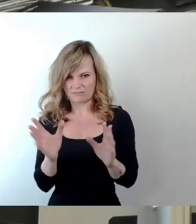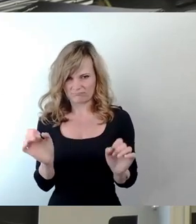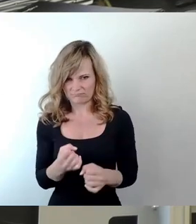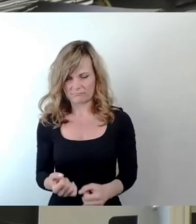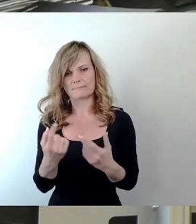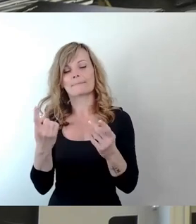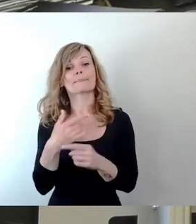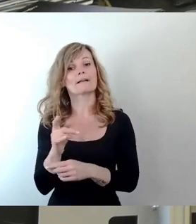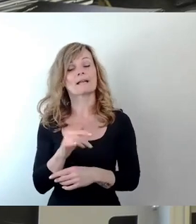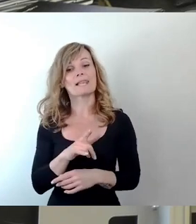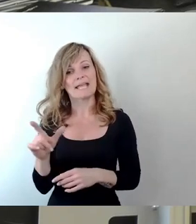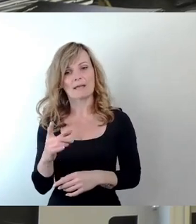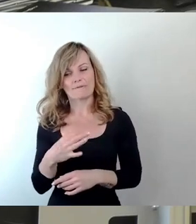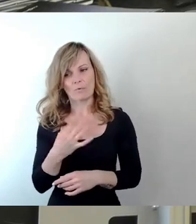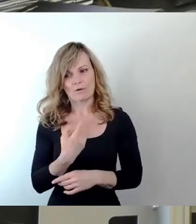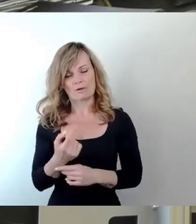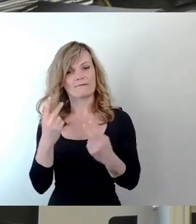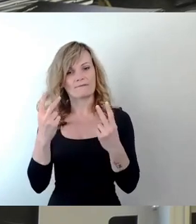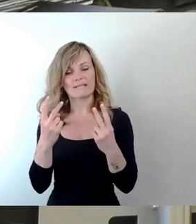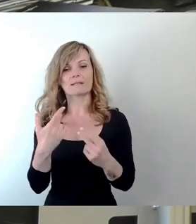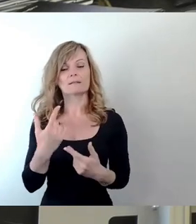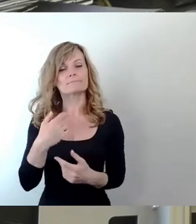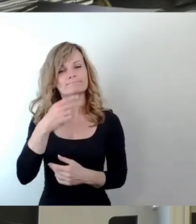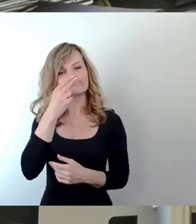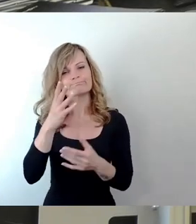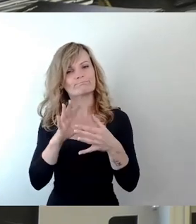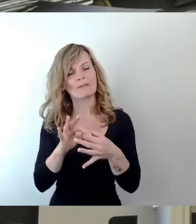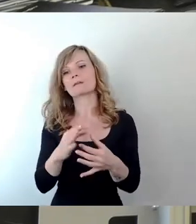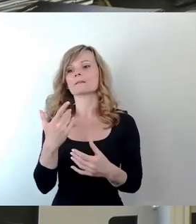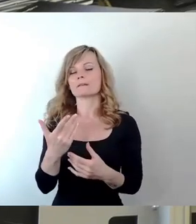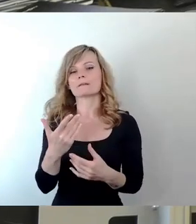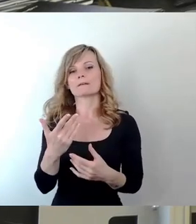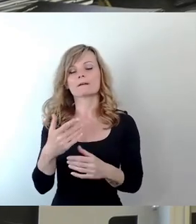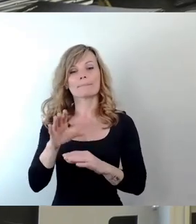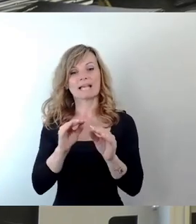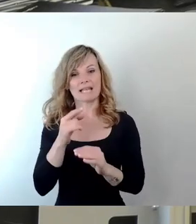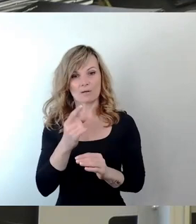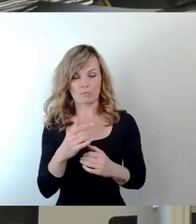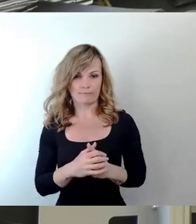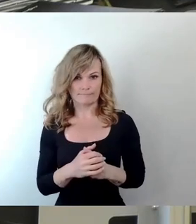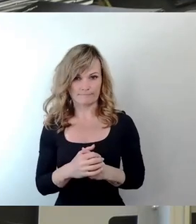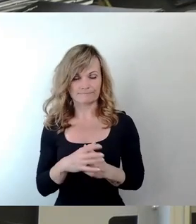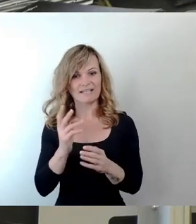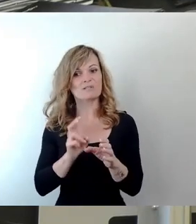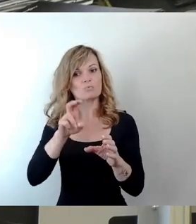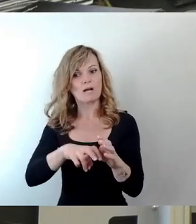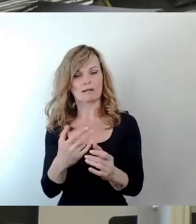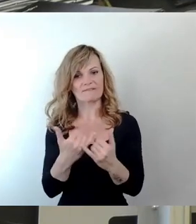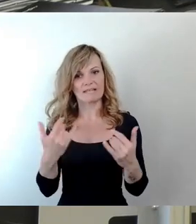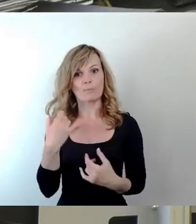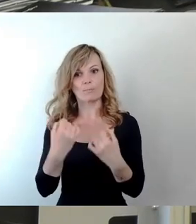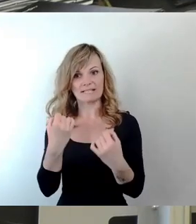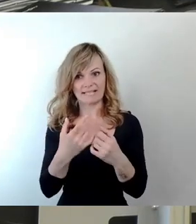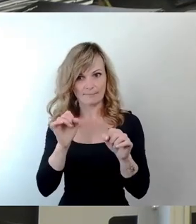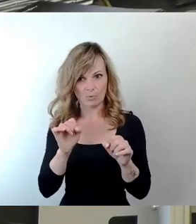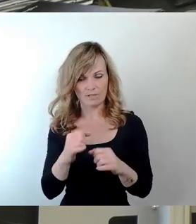Linke ist uns besonders wichtig, dass wir im Auge behalten, die Beteiligung der Zugang zur Mobilität. Wir müssen